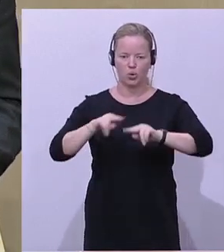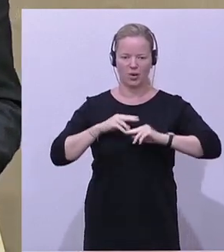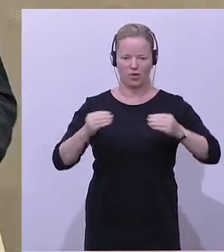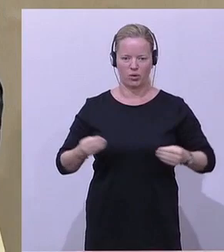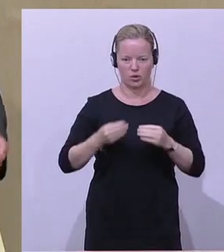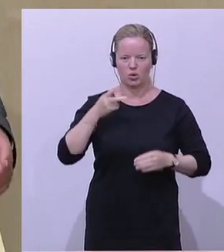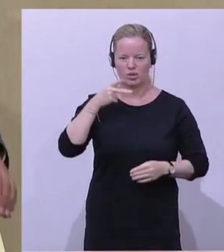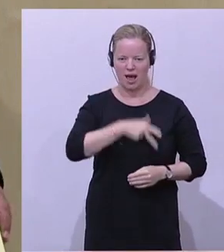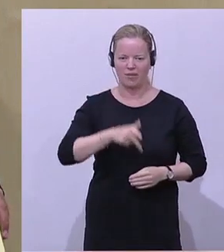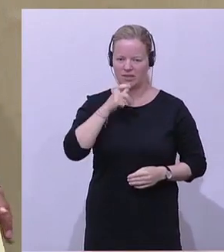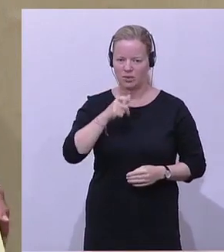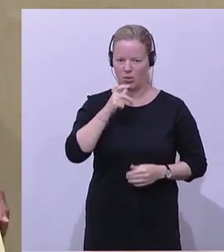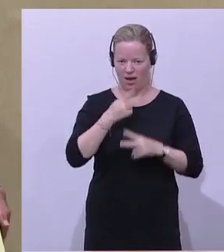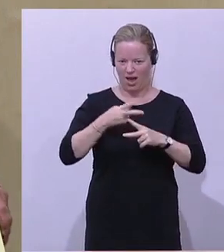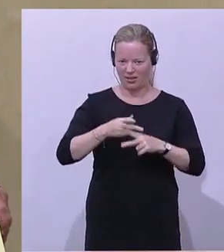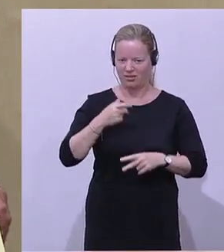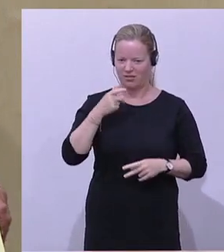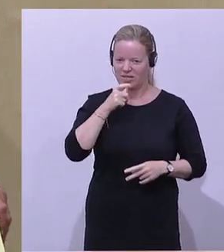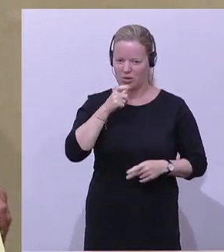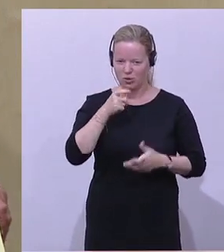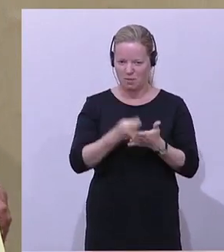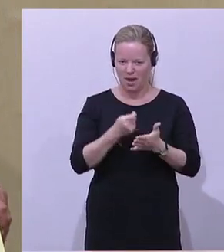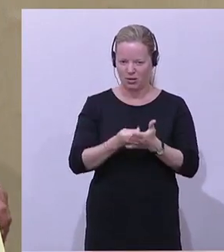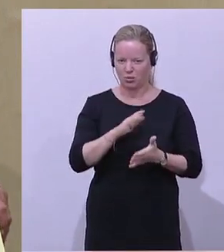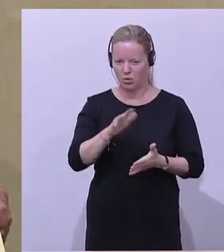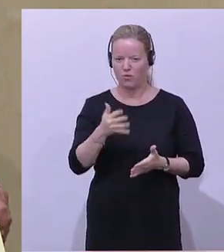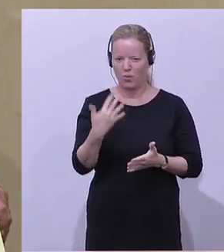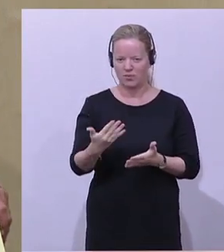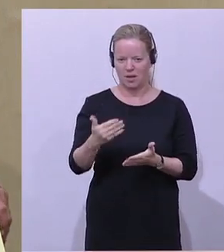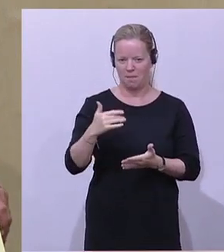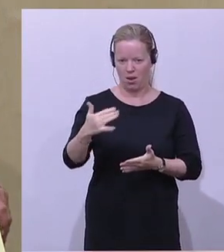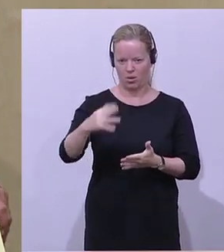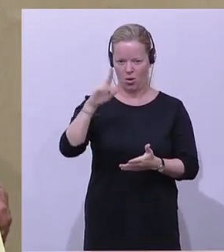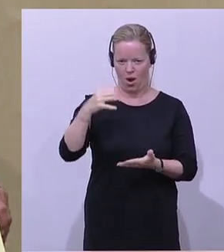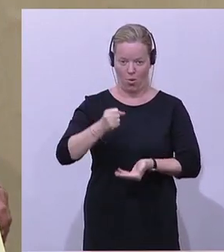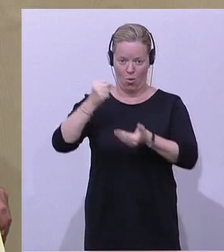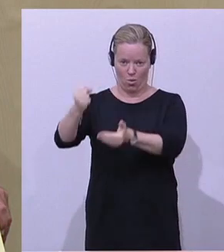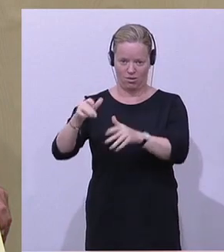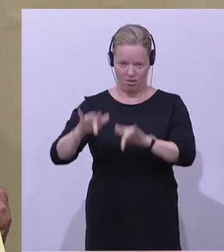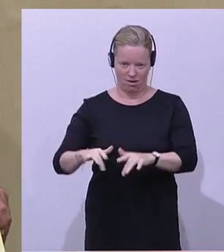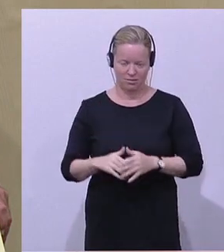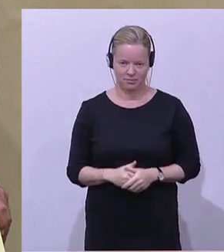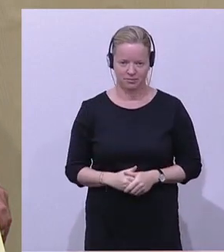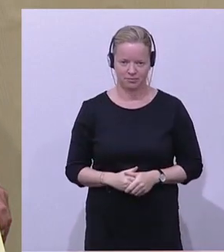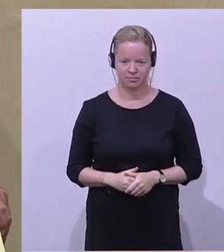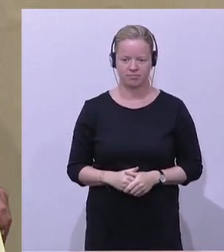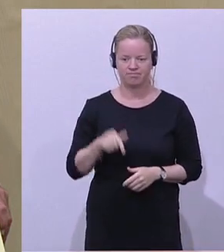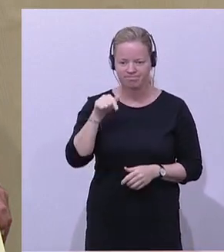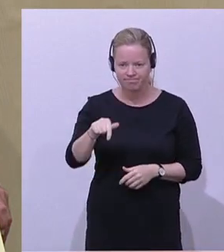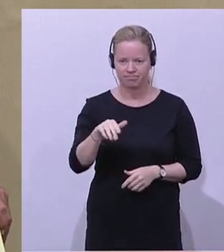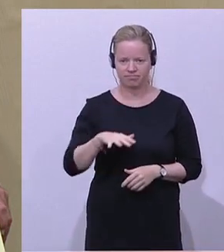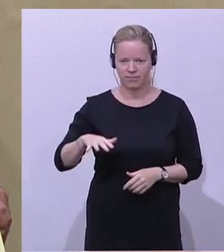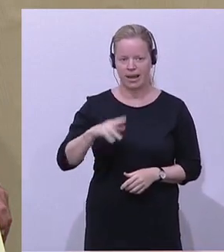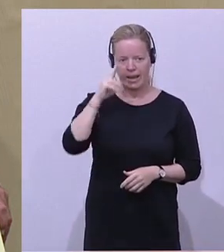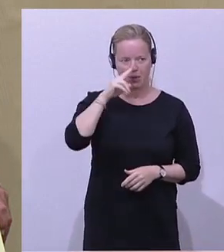Sozialversicherung oder Krankenversicherungsbeiträge rund 50 Millionen Euro erhalten. Das, meine lieben Kollegen,